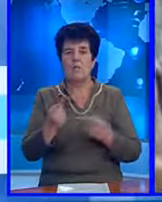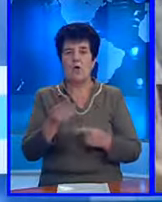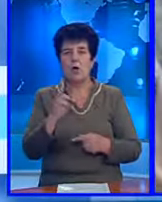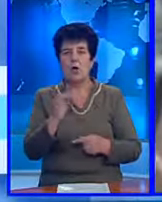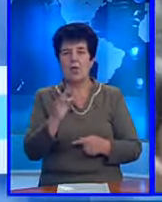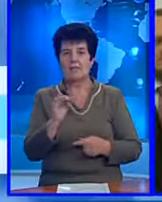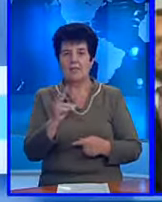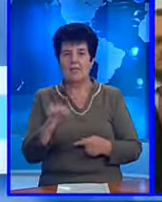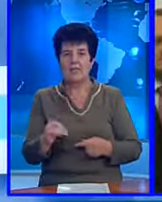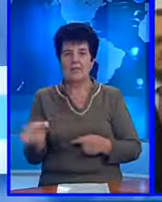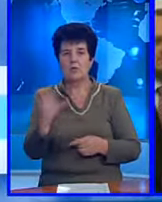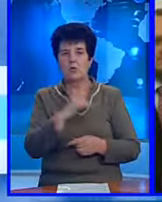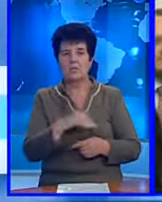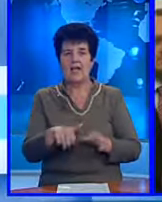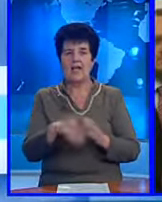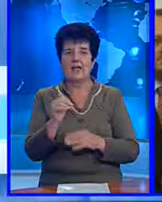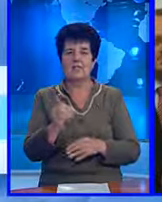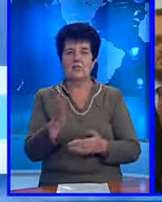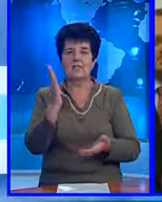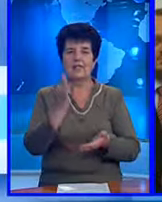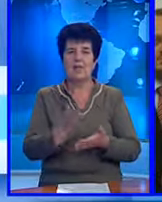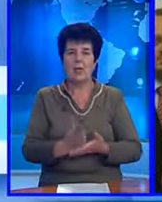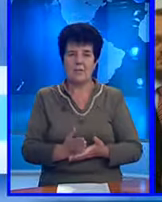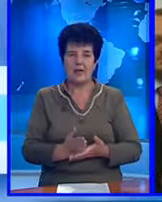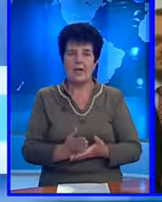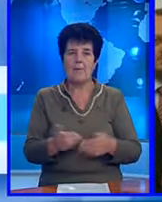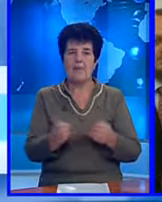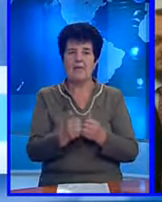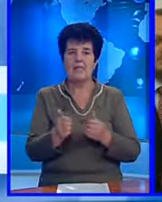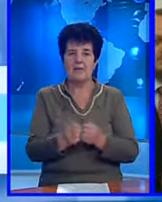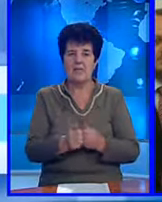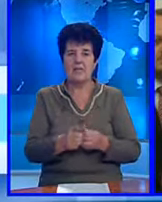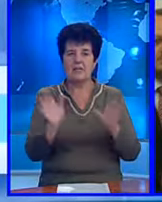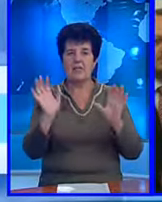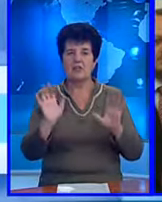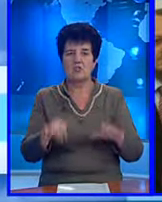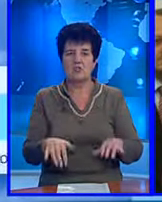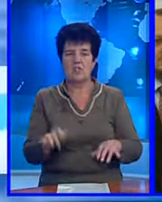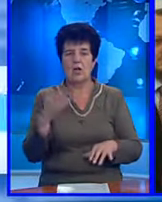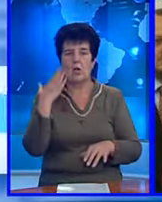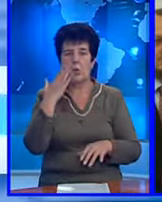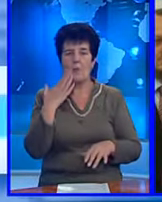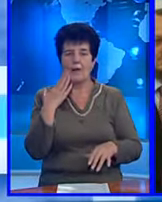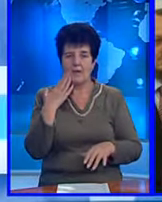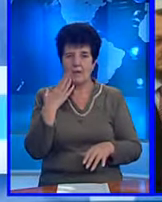alegătorii. Suntem și rămânem partenerii președintelui României.